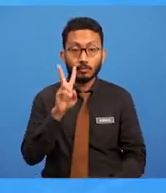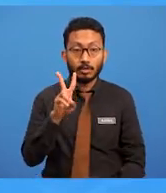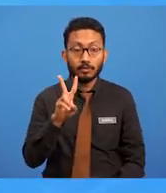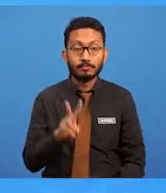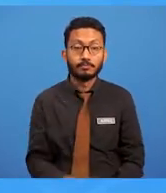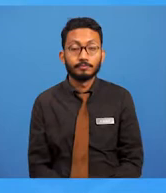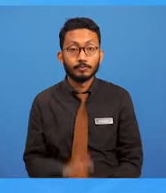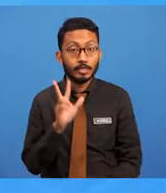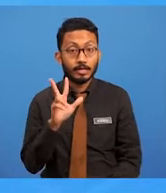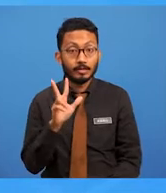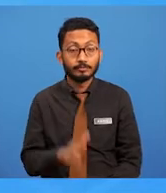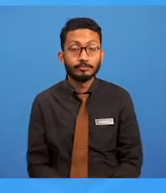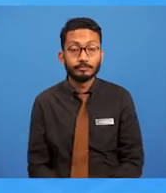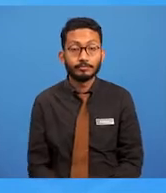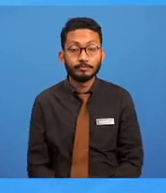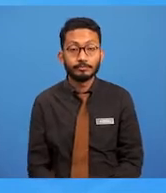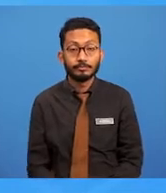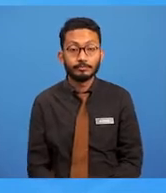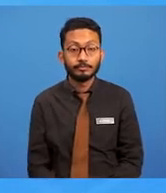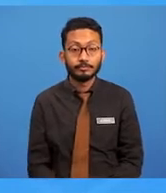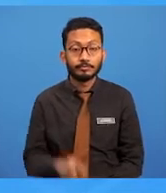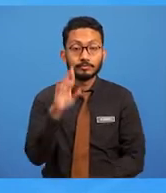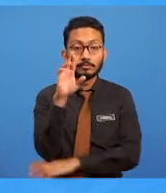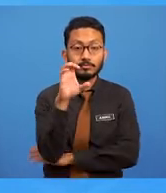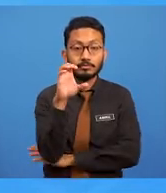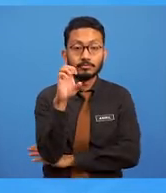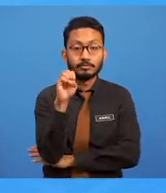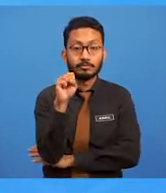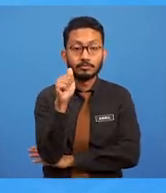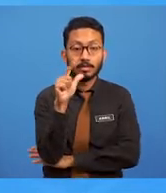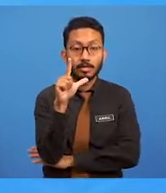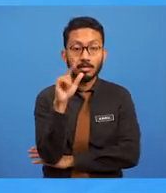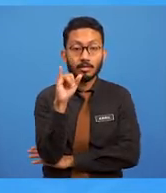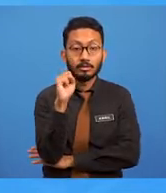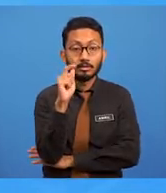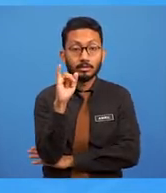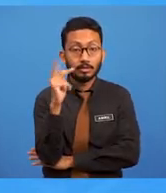yang terakhir? Konsep lukisan yang terakhir adalah realistik.